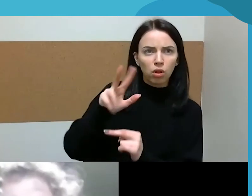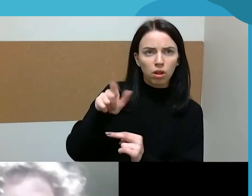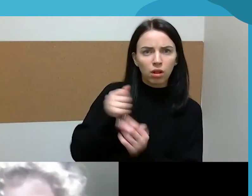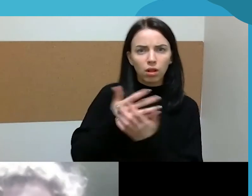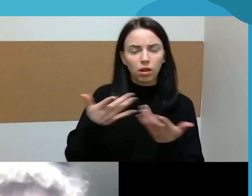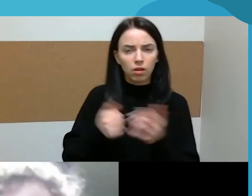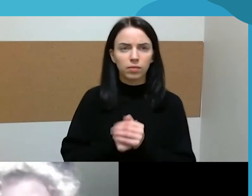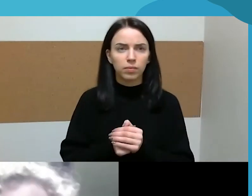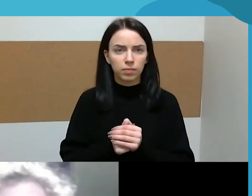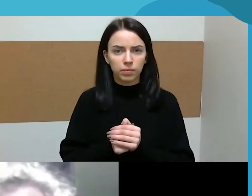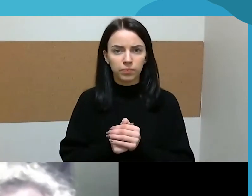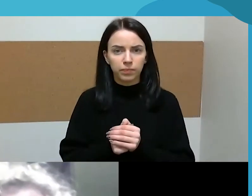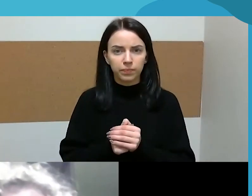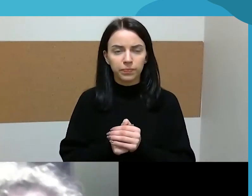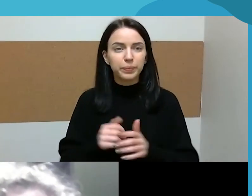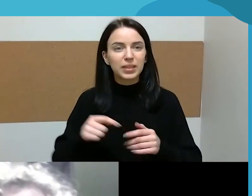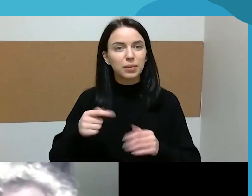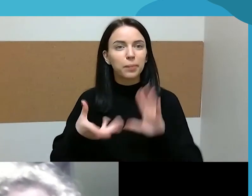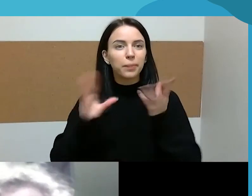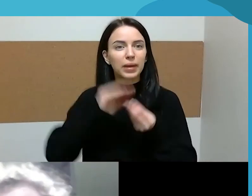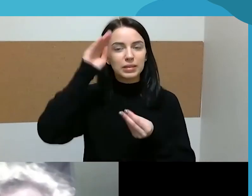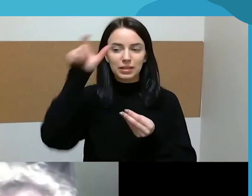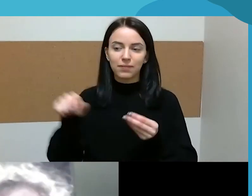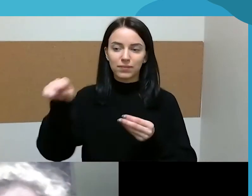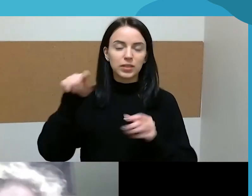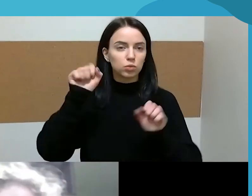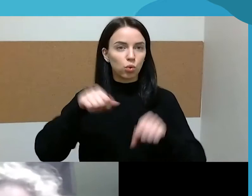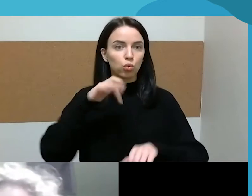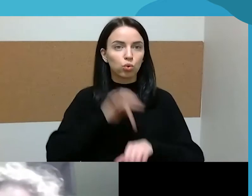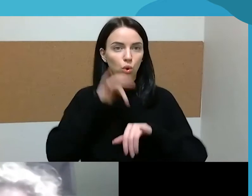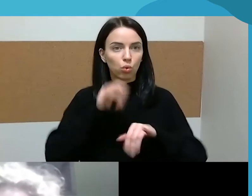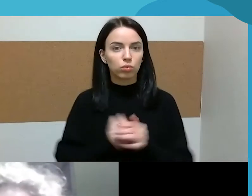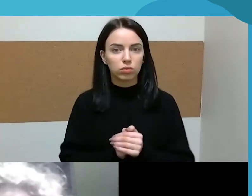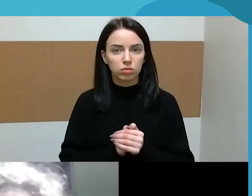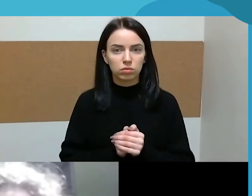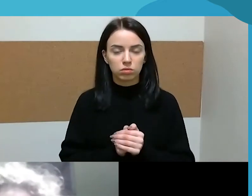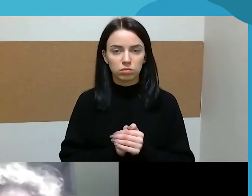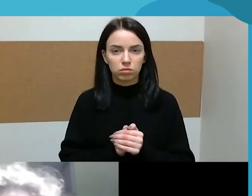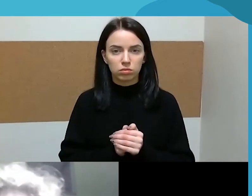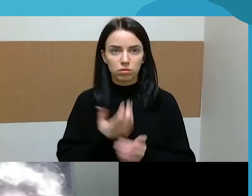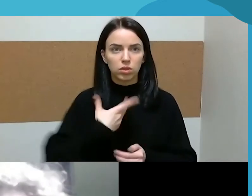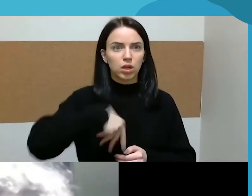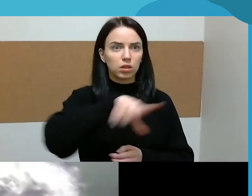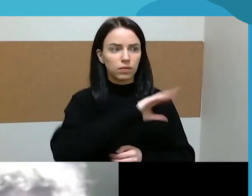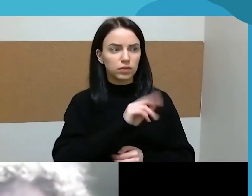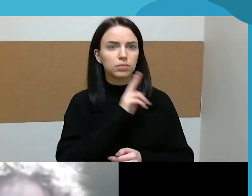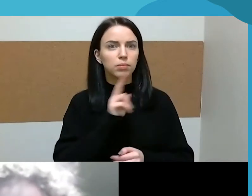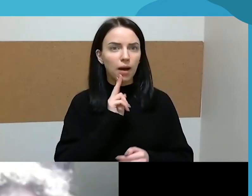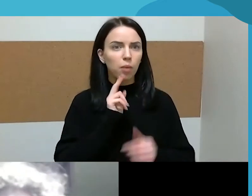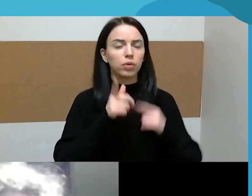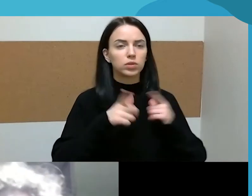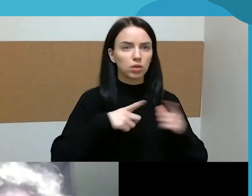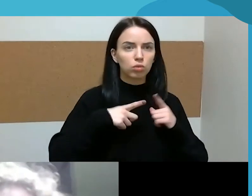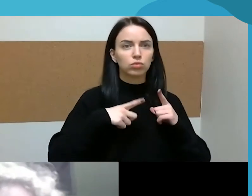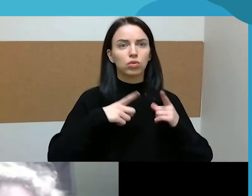tiesioginis turi būti, bet vis tiek tu jauti, tarsi, va, kaip čia dabar. Visi, va, tarkim, neina vaiko priežiūros ir nekečia tų sauskelį, ir jums dabar